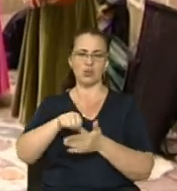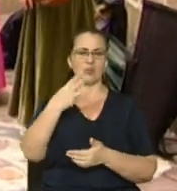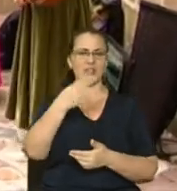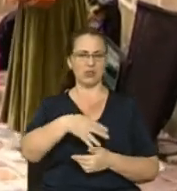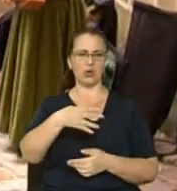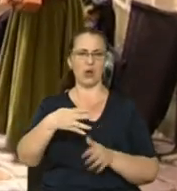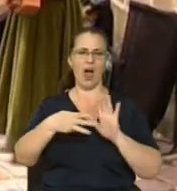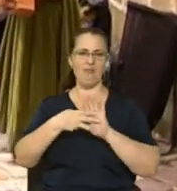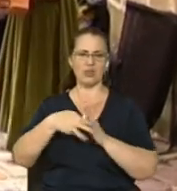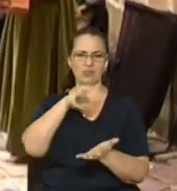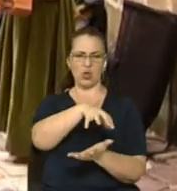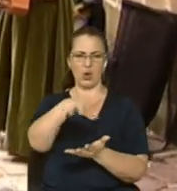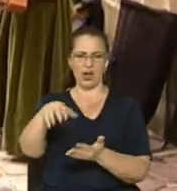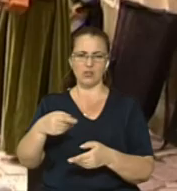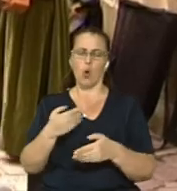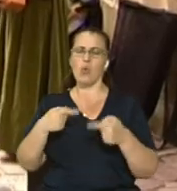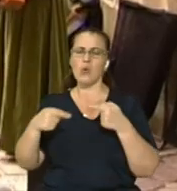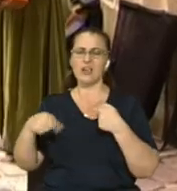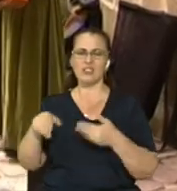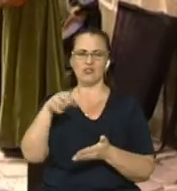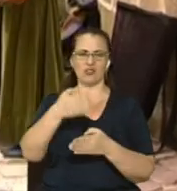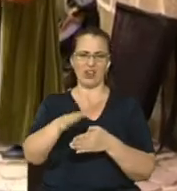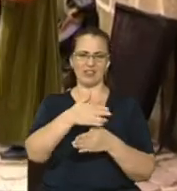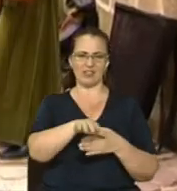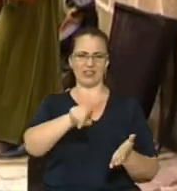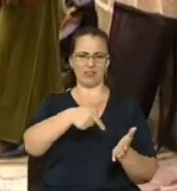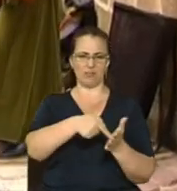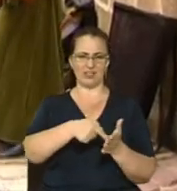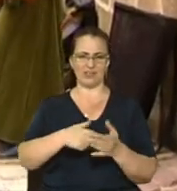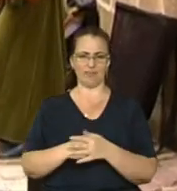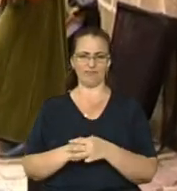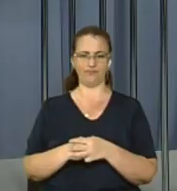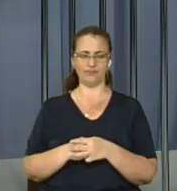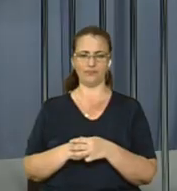локаціях у різних частинах міста. Ірина Ферен, Роман Гуч, Юальві.